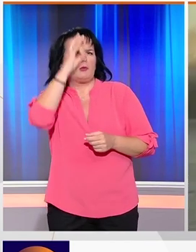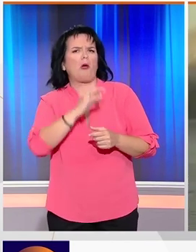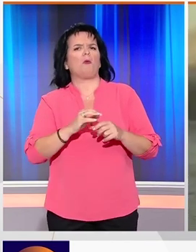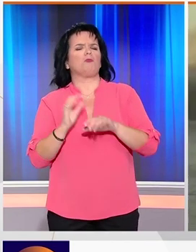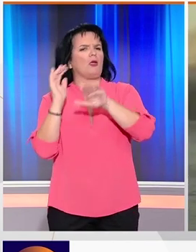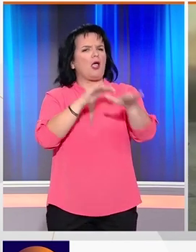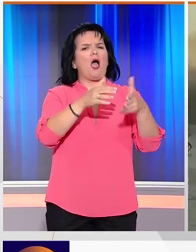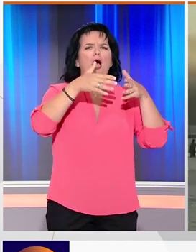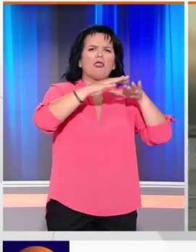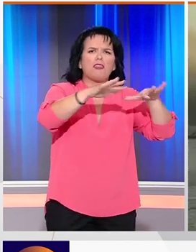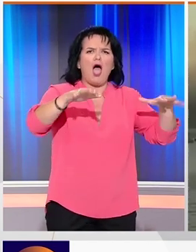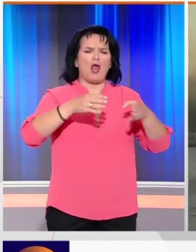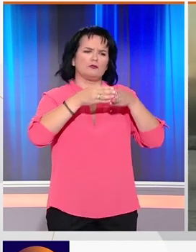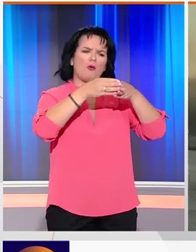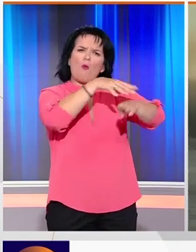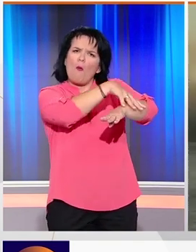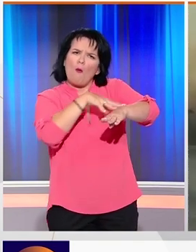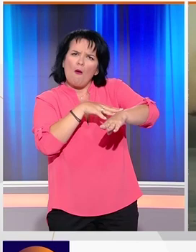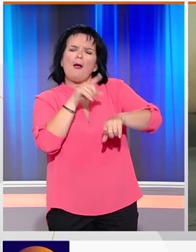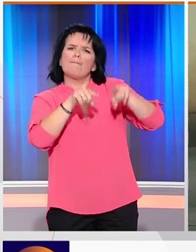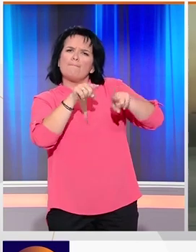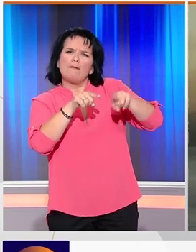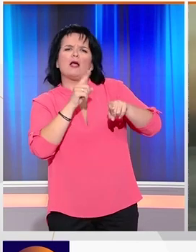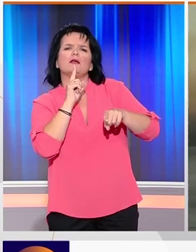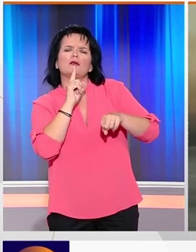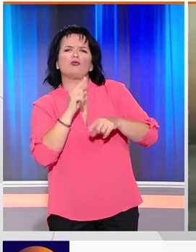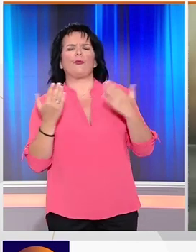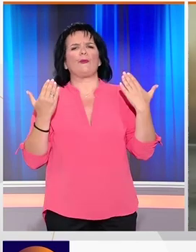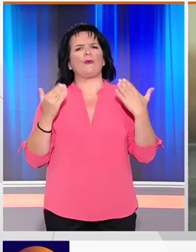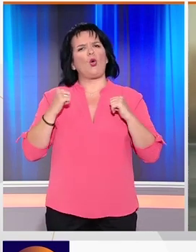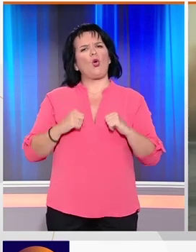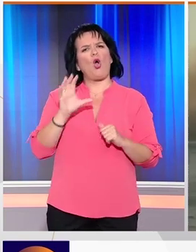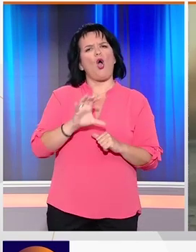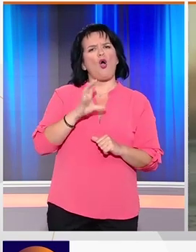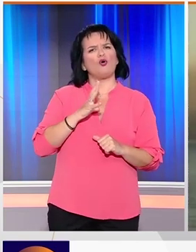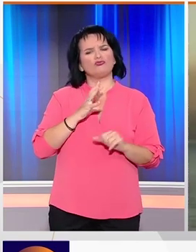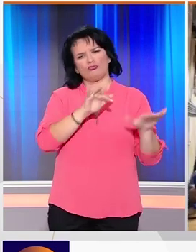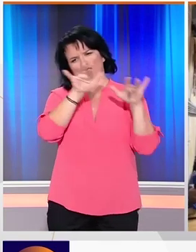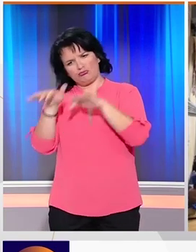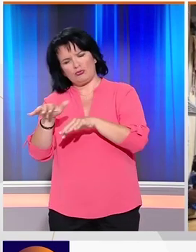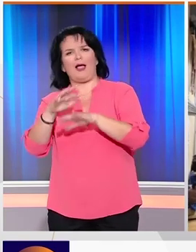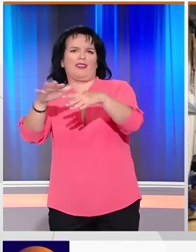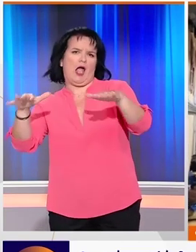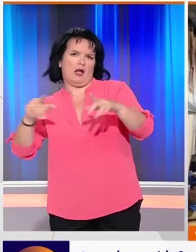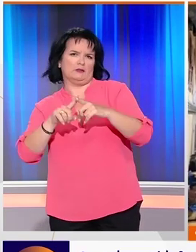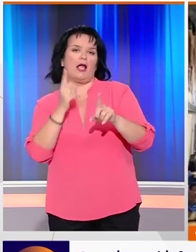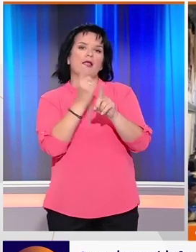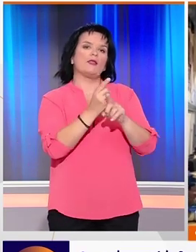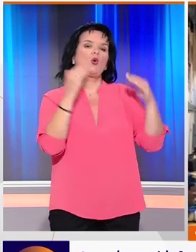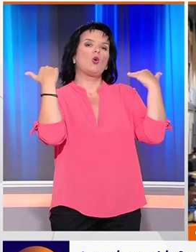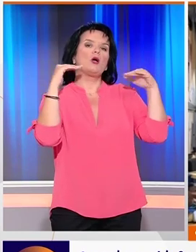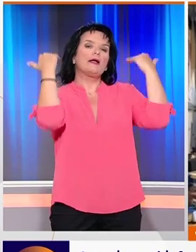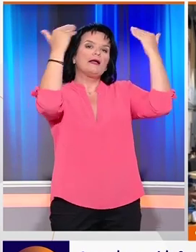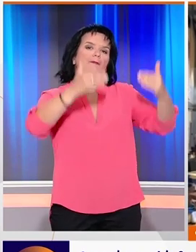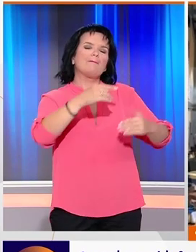διαθαλάσσεις από το λιμενικό, γιατί κάποιοι παραφεριστές οδηγήθηκαν προς τις παραλίες. Αρχικά μεταφέρθηκαν στο κλειστό